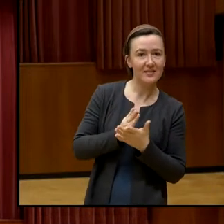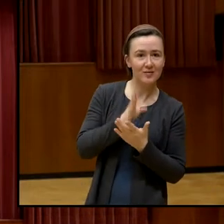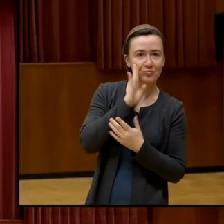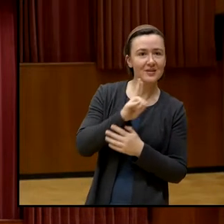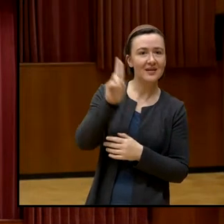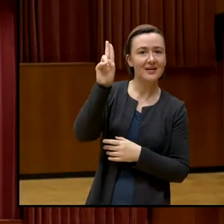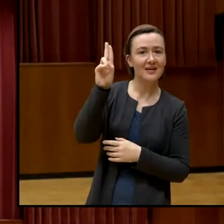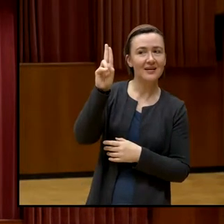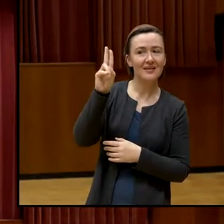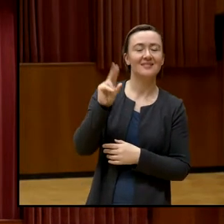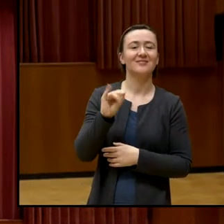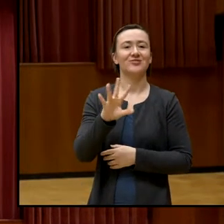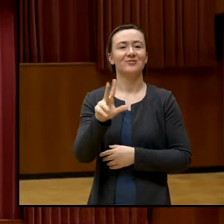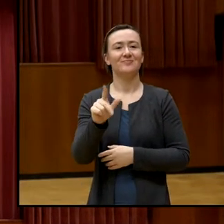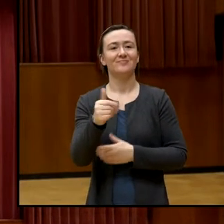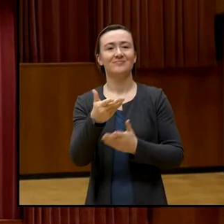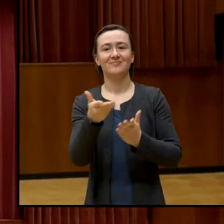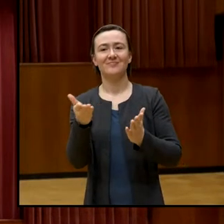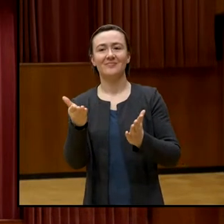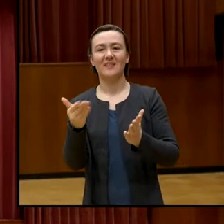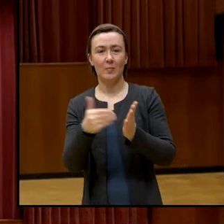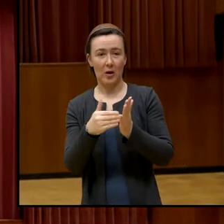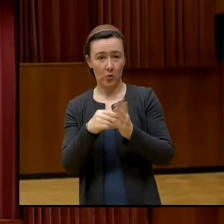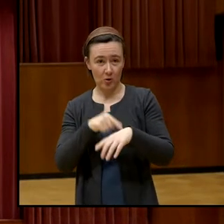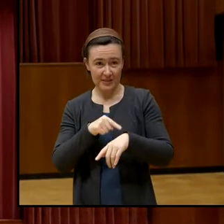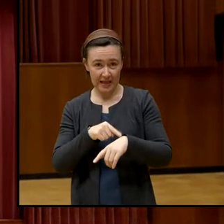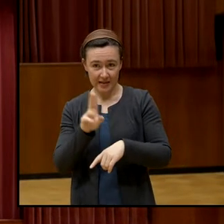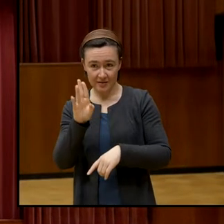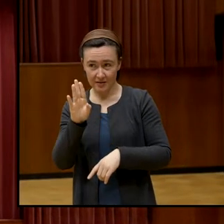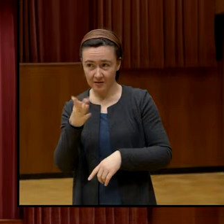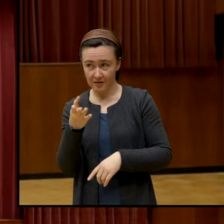melden. Ah, schön. Wer braucht noch ein bisschen Zeit?